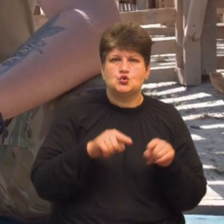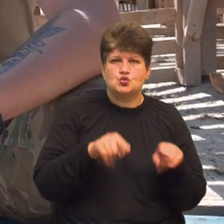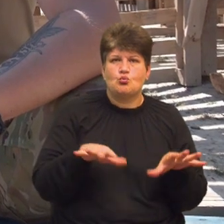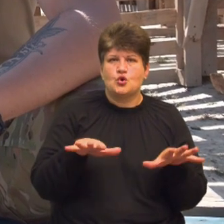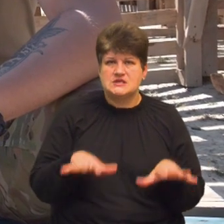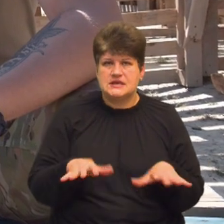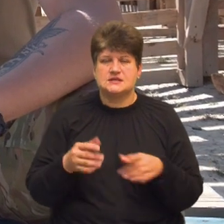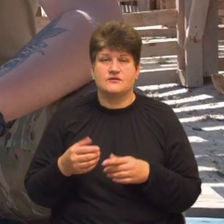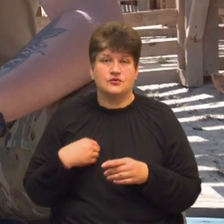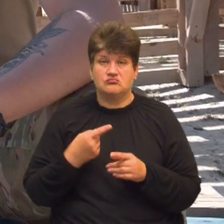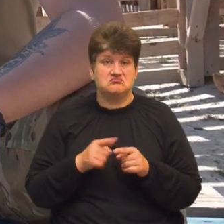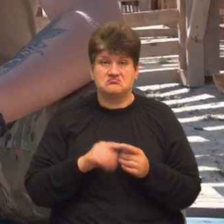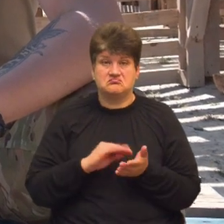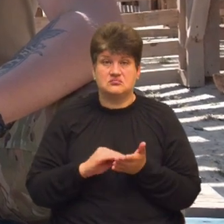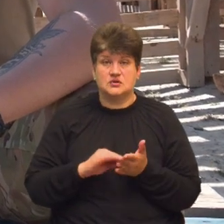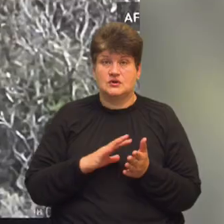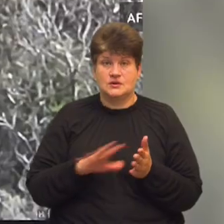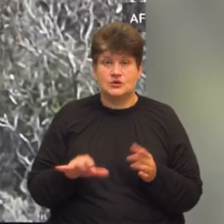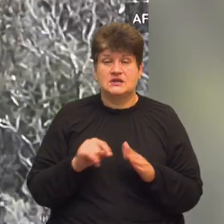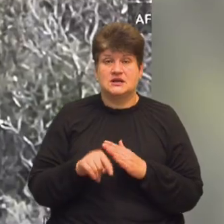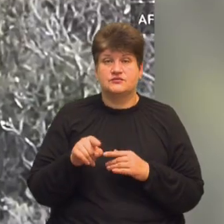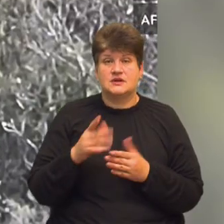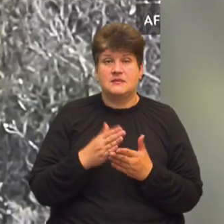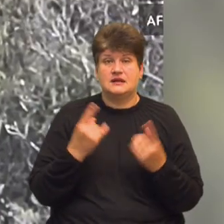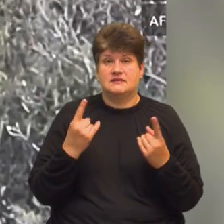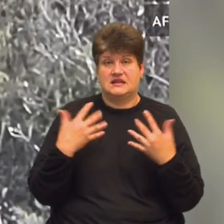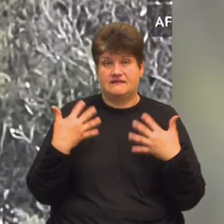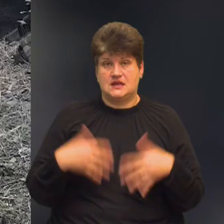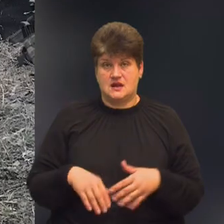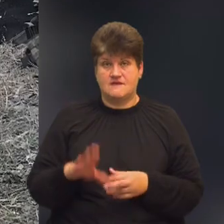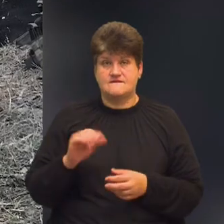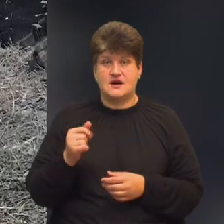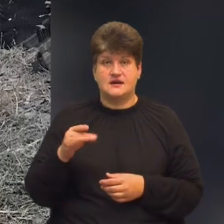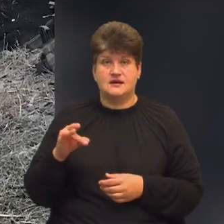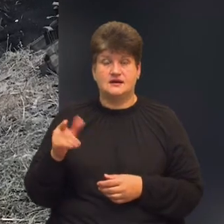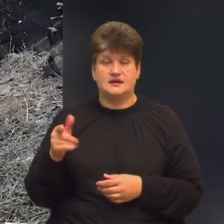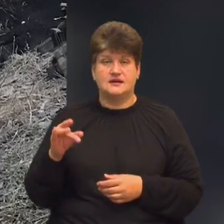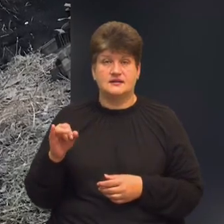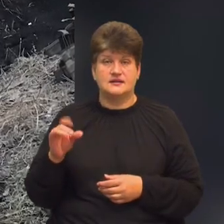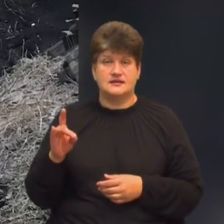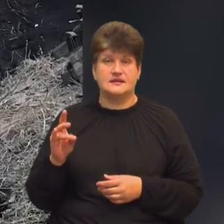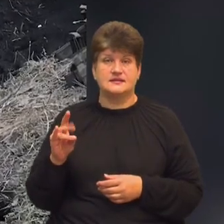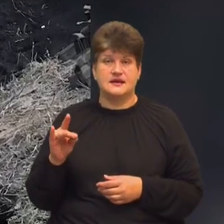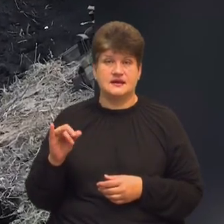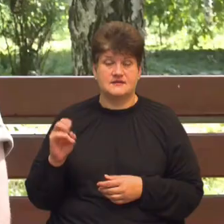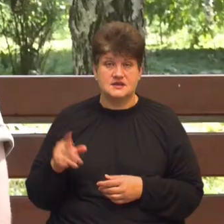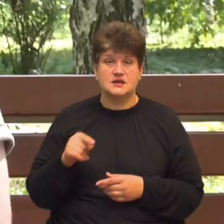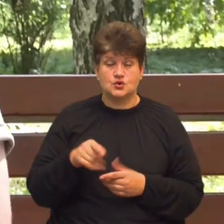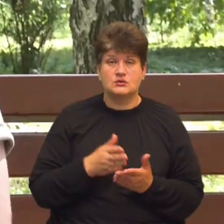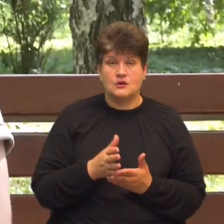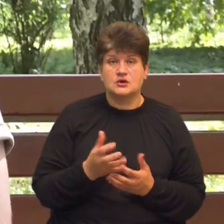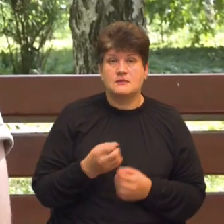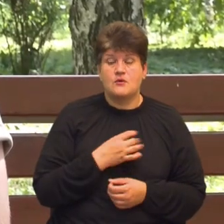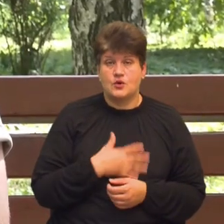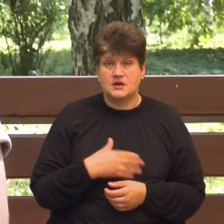Ні цього ніде не анонсували, значить, вони зазнали дуже великих втрат. На цьому ж напрямку в травні, розповідає боець, отримав поранення. Я один